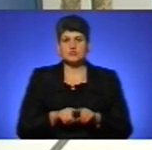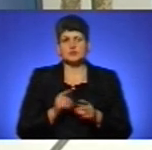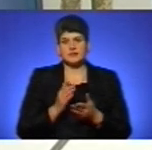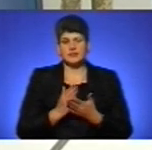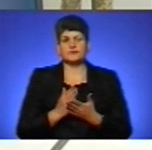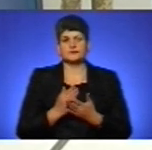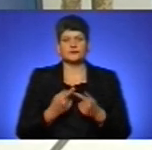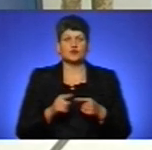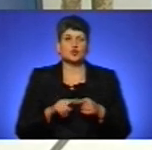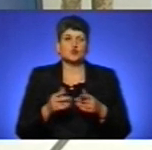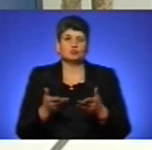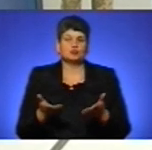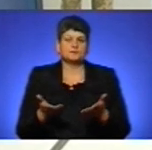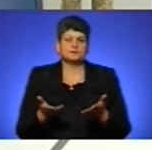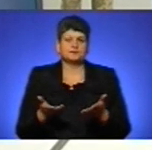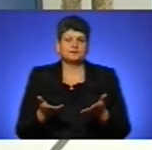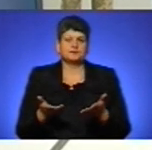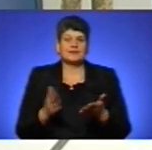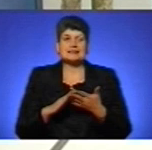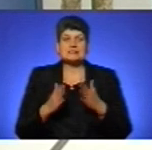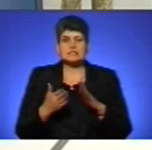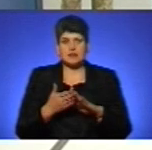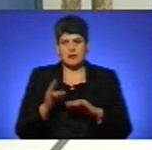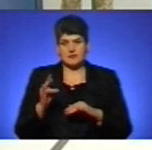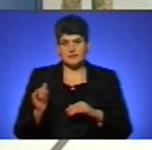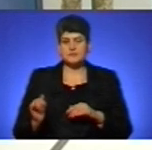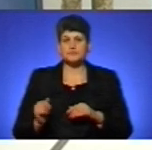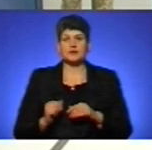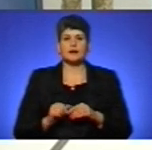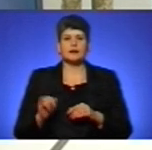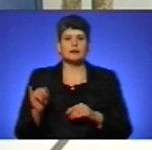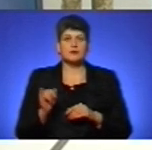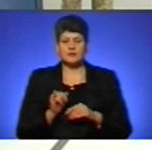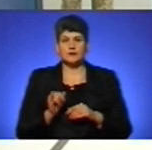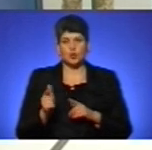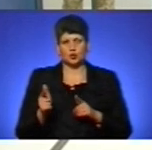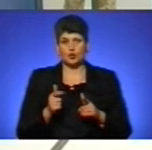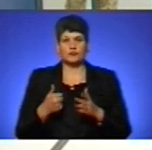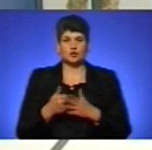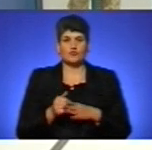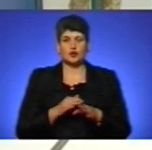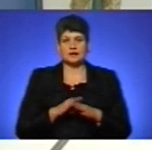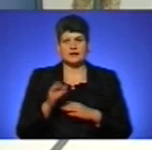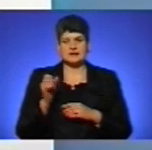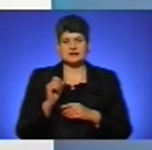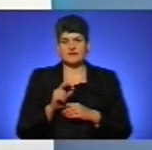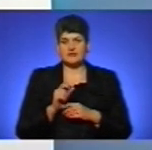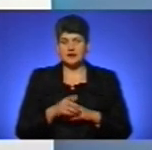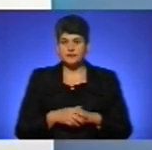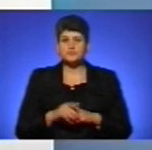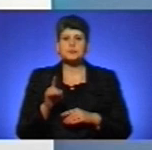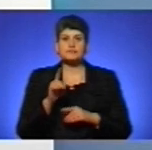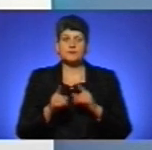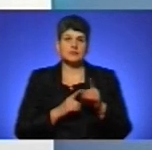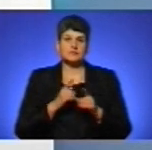цьому, скажімо так, стані і готові до виконання завдань. Пане Сергію, що змінилося